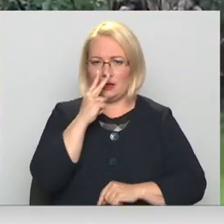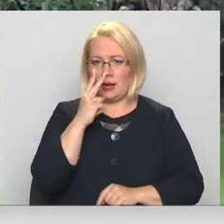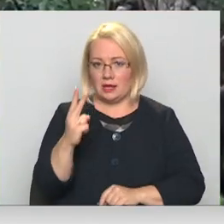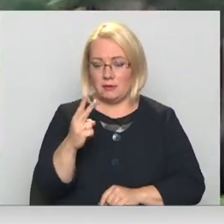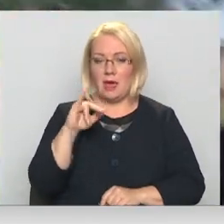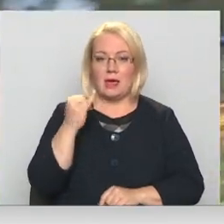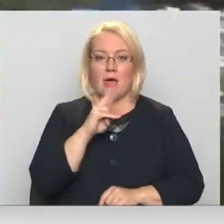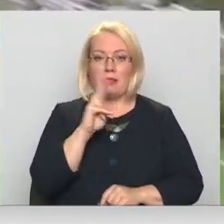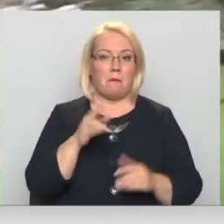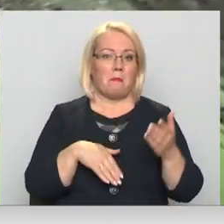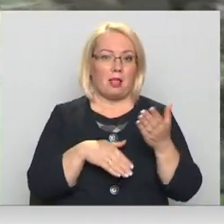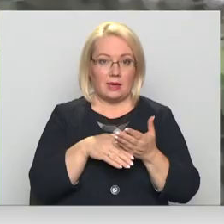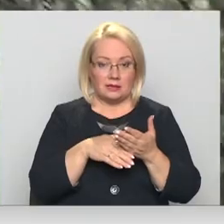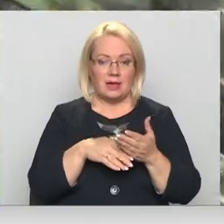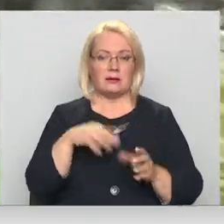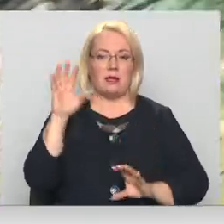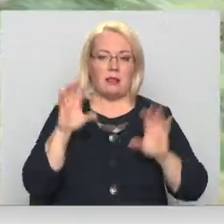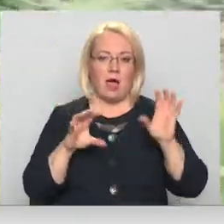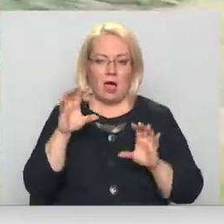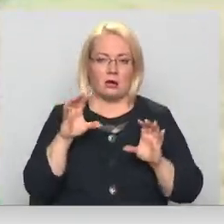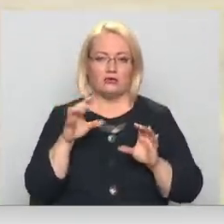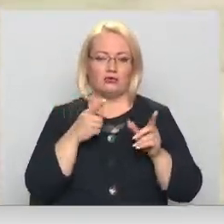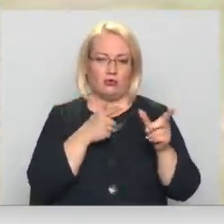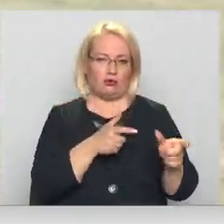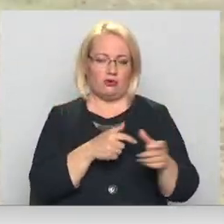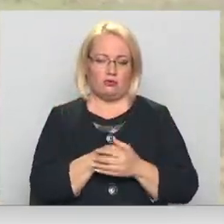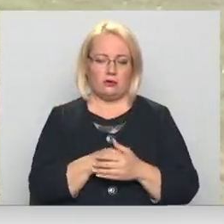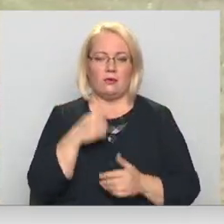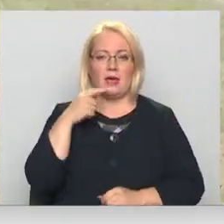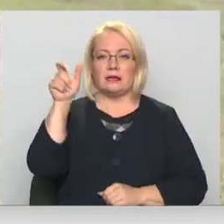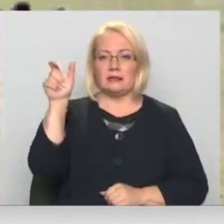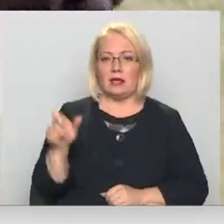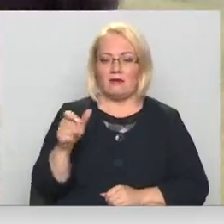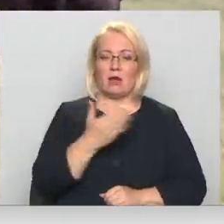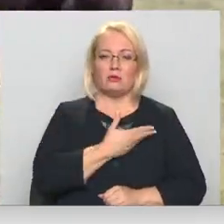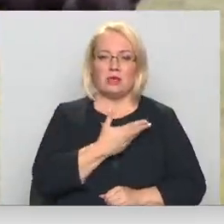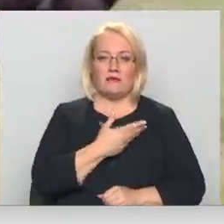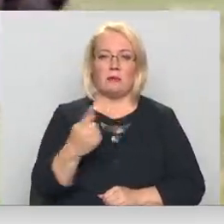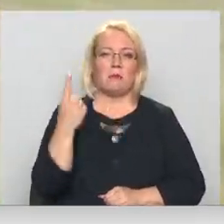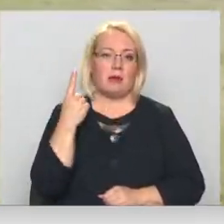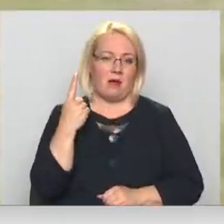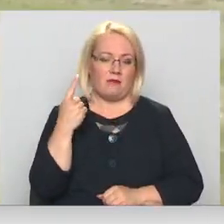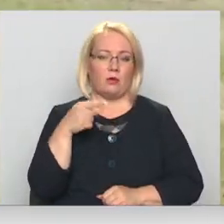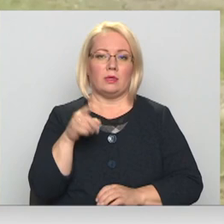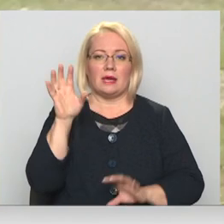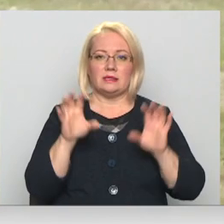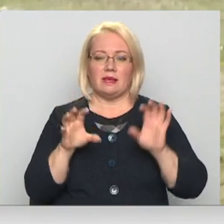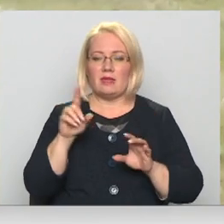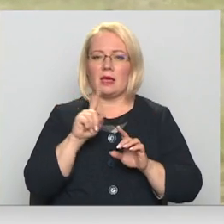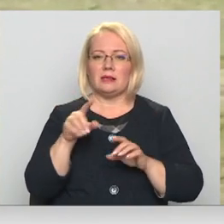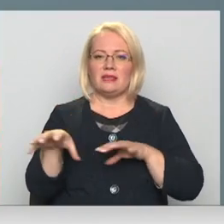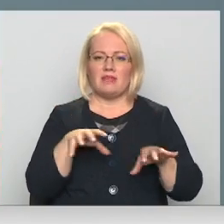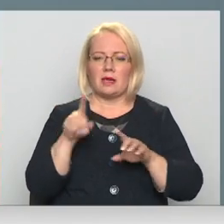Ja tas nelīdzēs, lāčus visticamāk likvidēs. Cilvēka dzīvība ir pirmajā vietā, un šie dzīvnieki ir ar netipisku